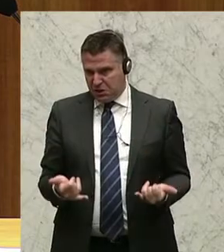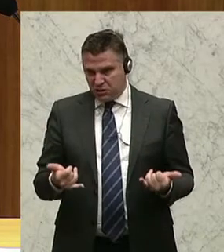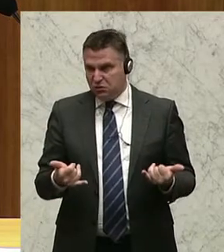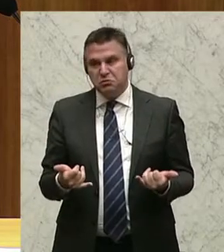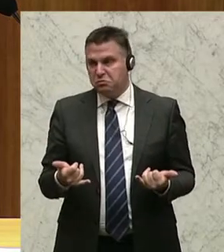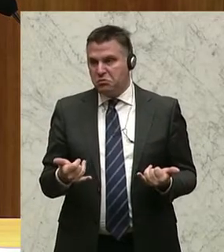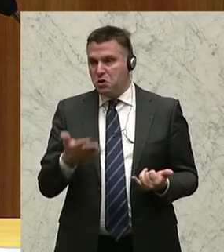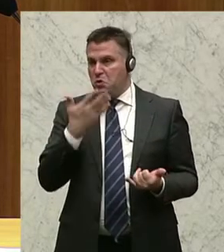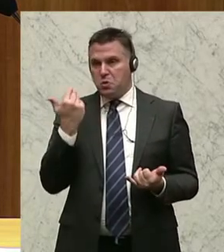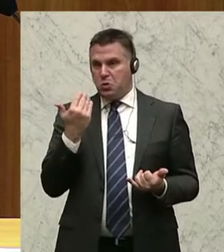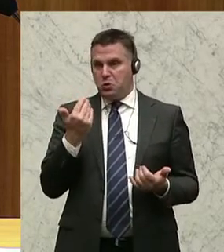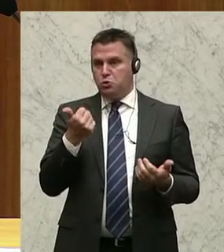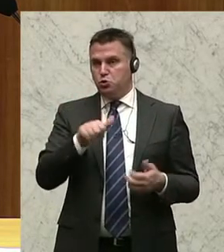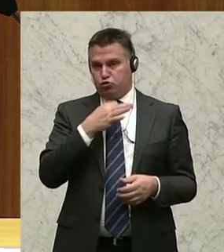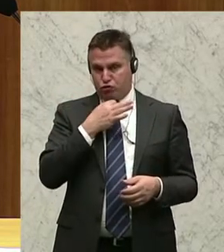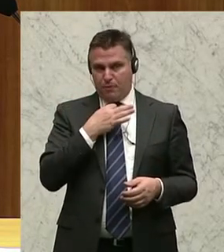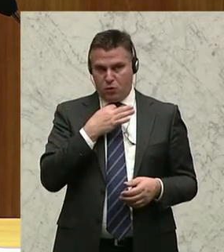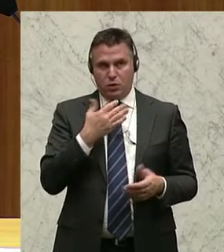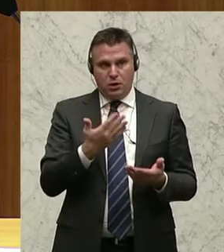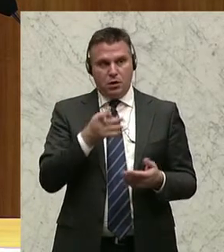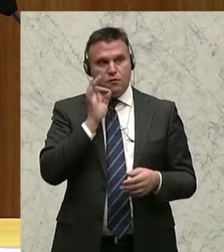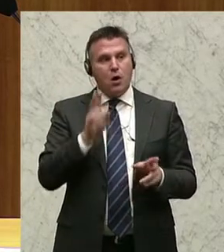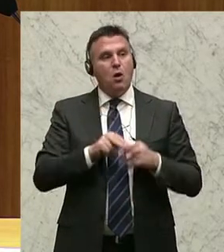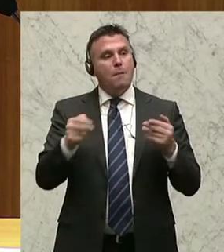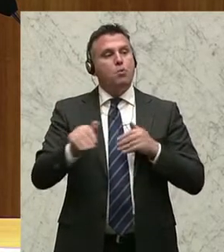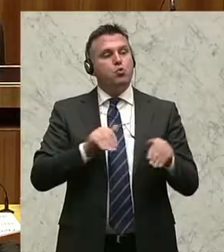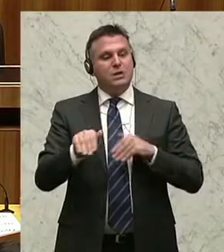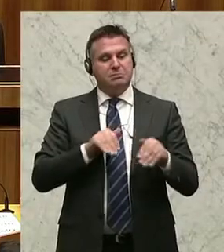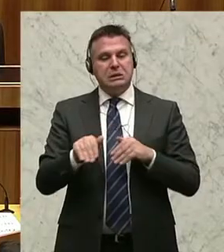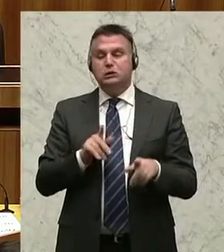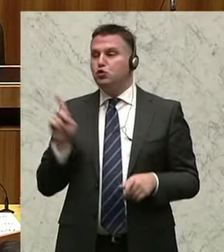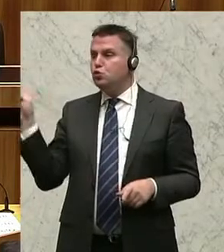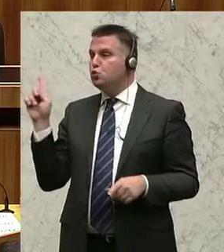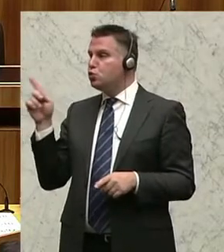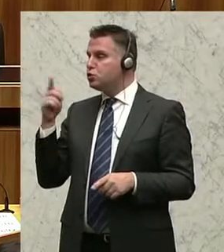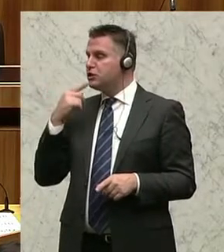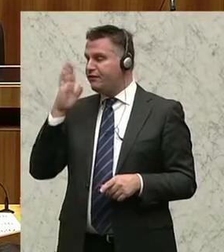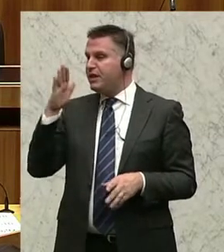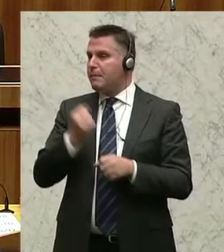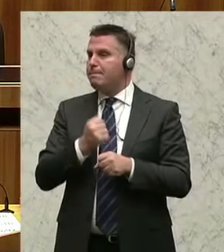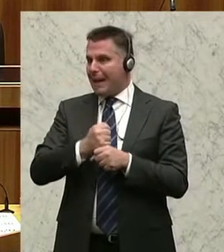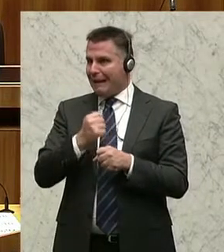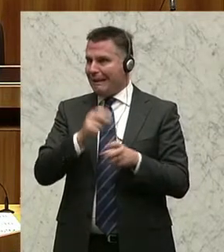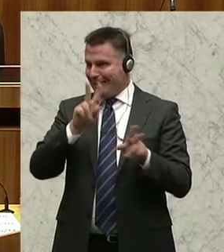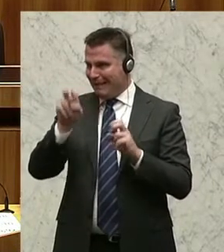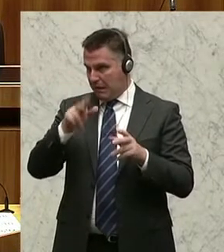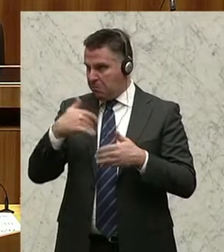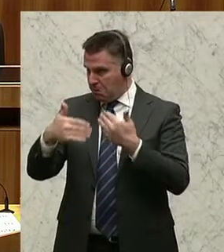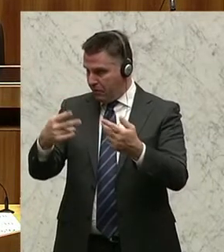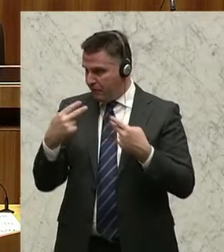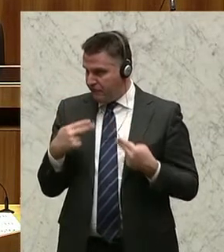Zustimmung gefunden. Und Frau Bundesminister, Sie sagten vorhin, Sie werden das Thema weiterverfolgen und daran